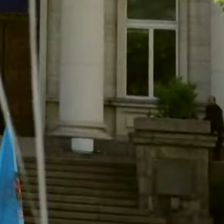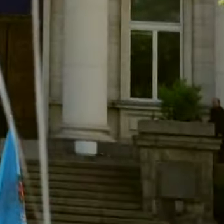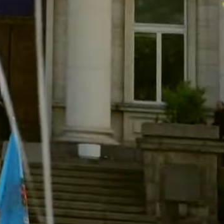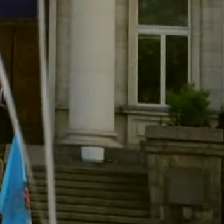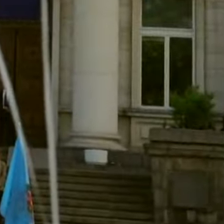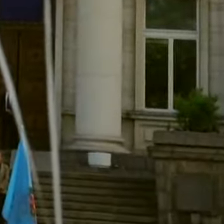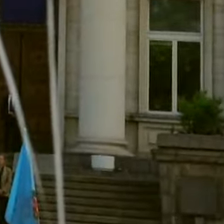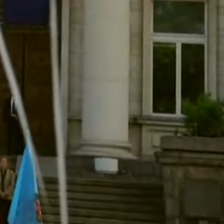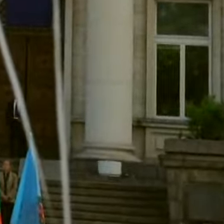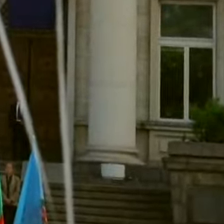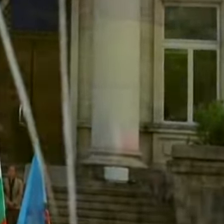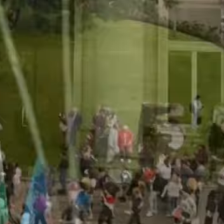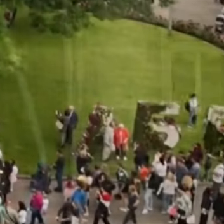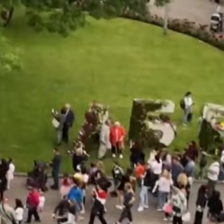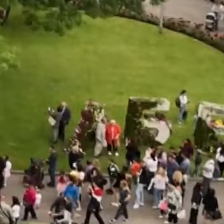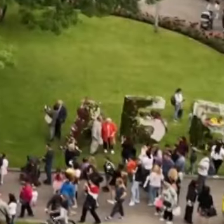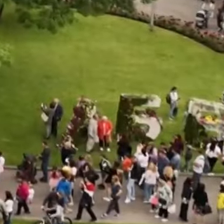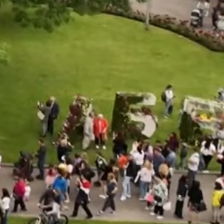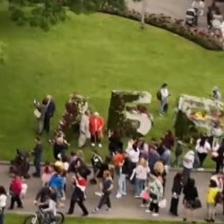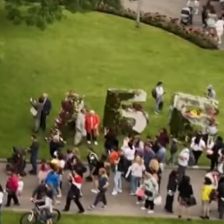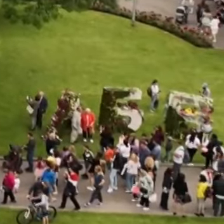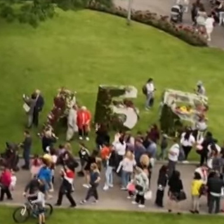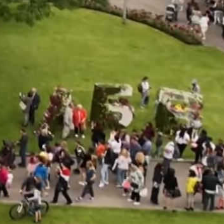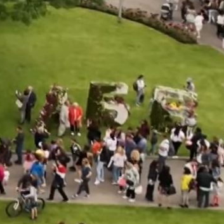Останете с ПТВ.